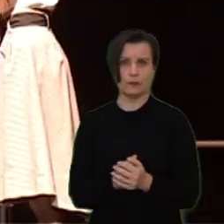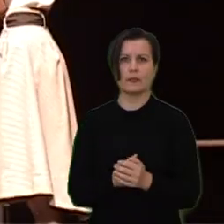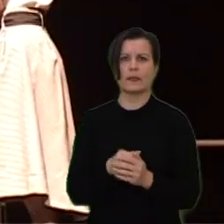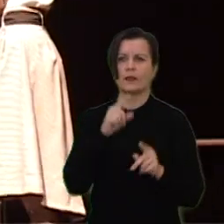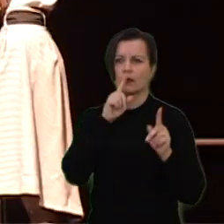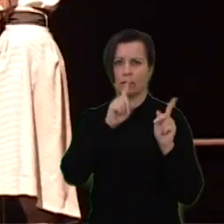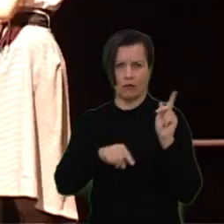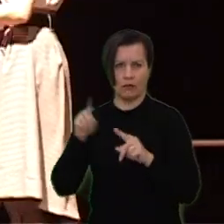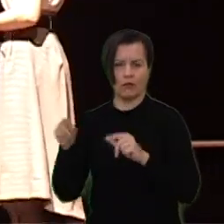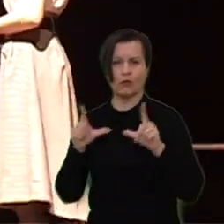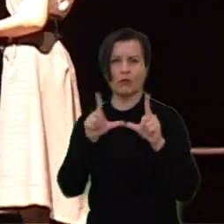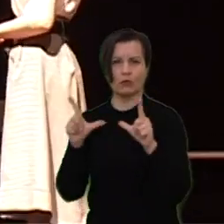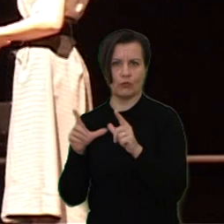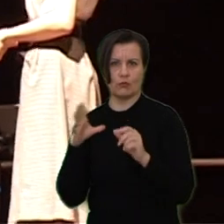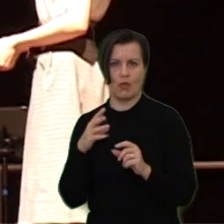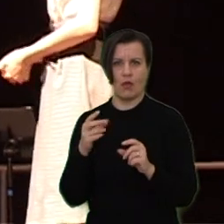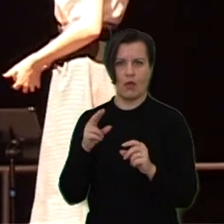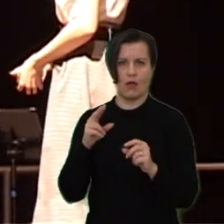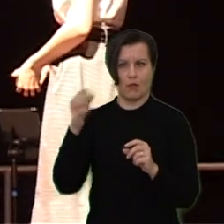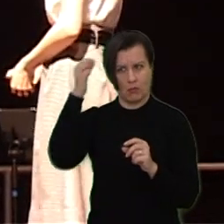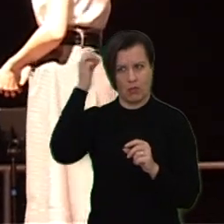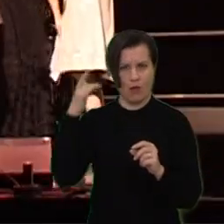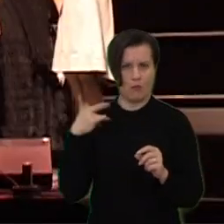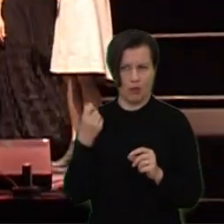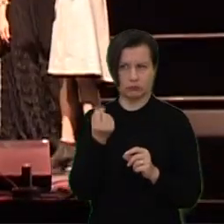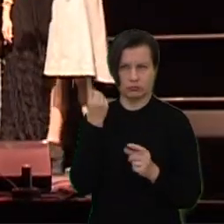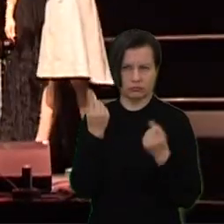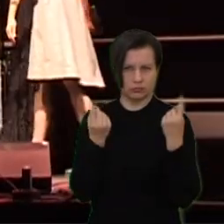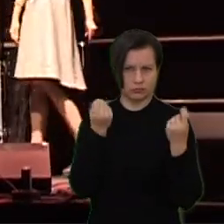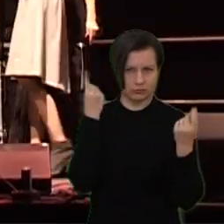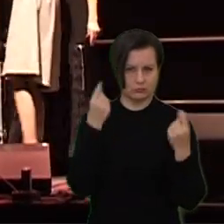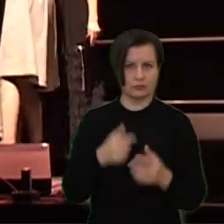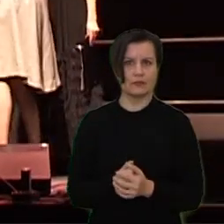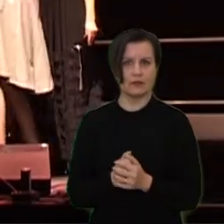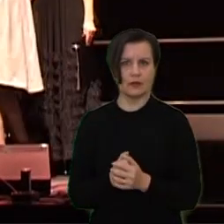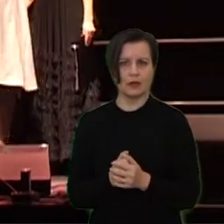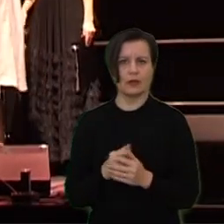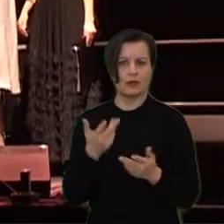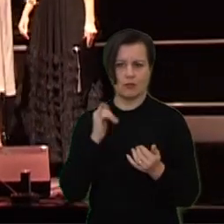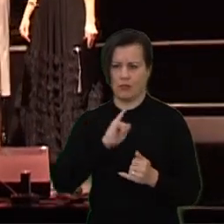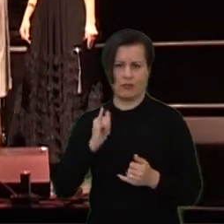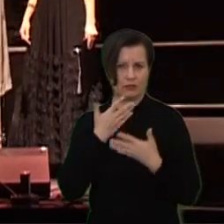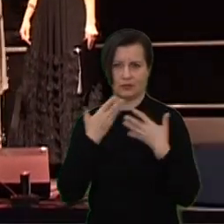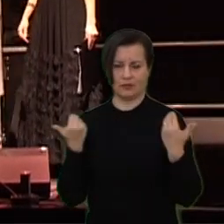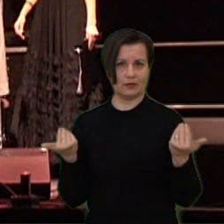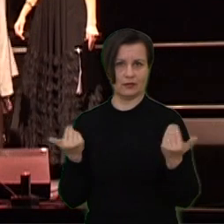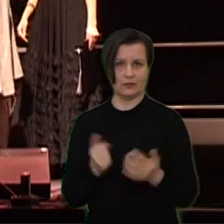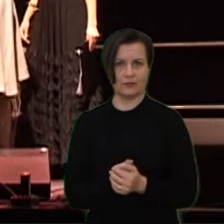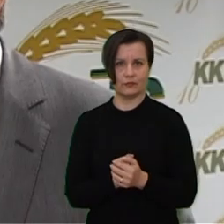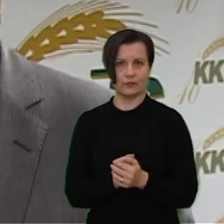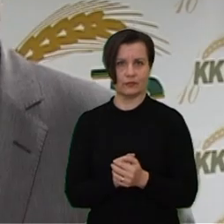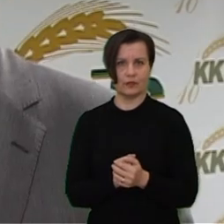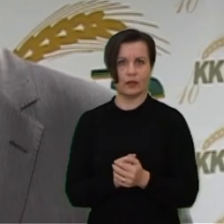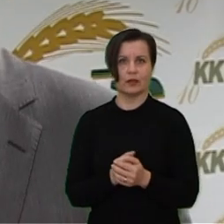viena mūsų ūkininkui dar vienas kitas ir žilas plaukas dėl to, reiškia, atsirado ant galvos. Bet nėra tai blogai. Iš